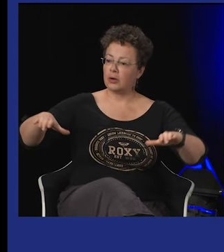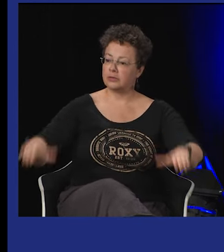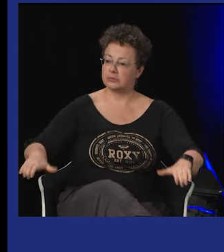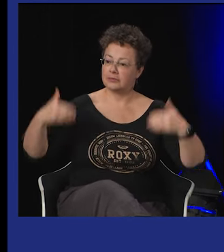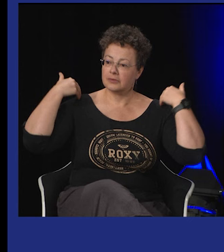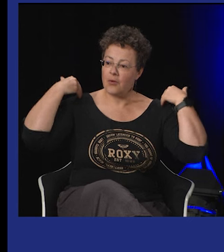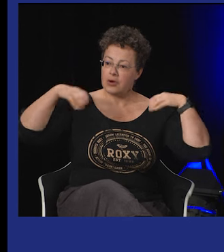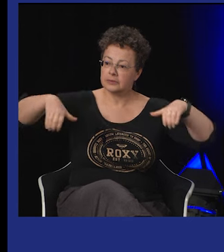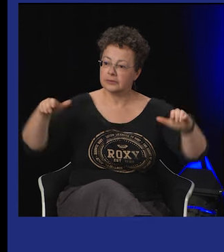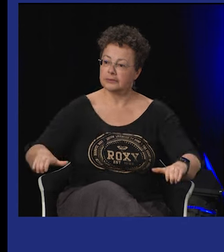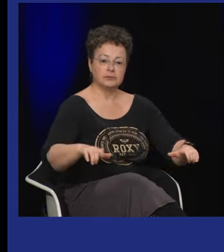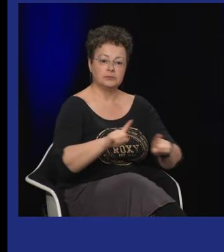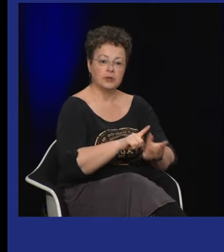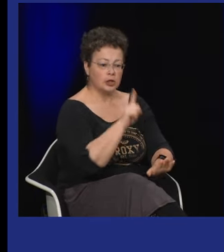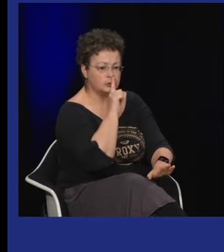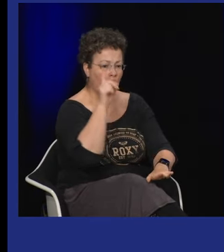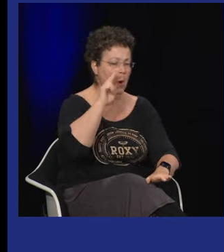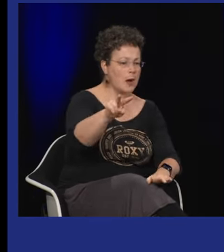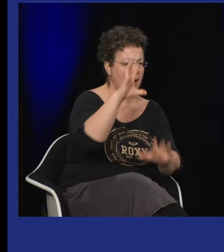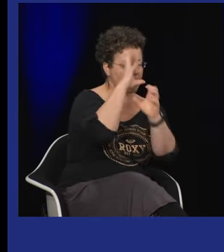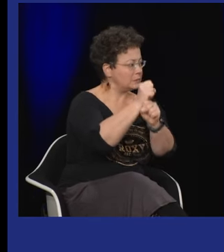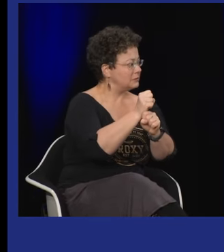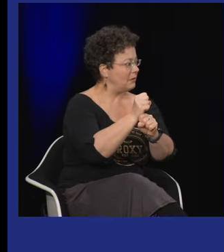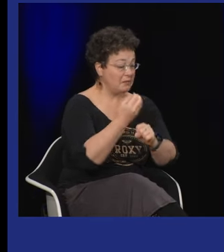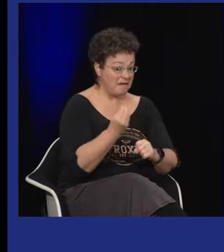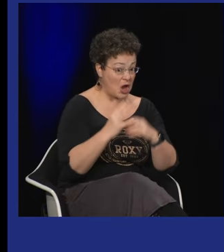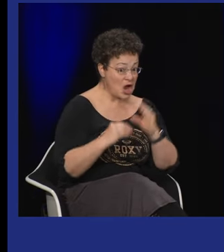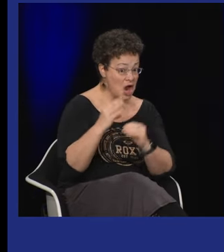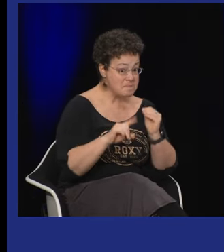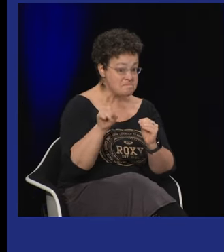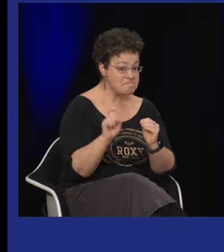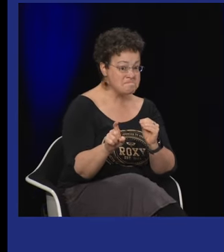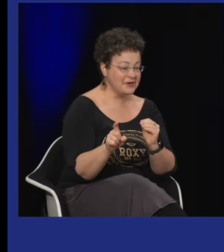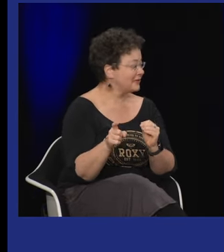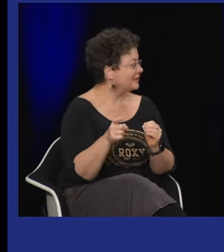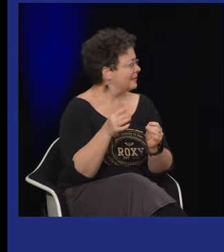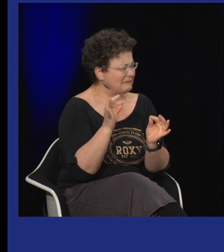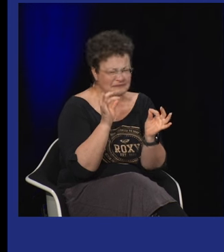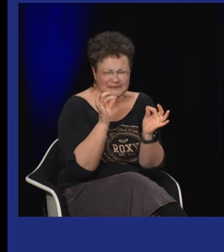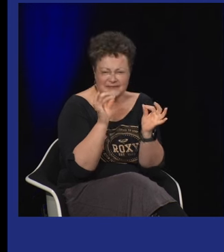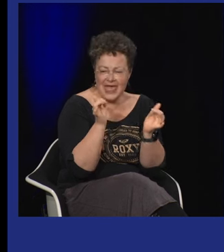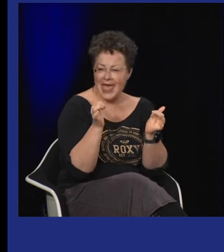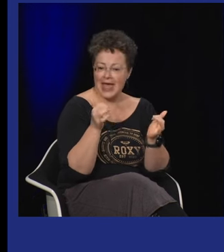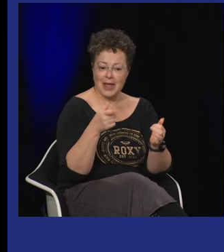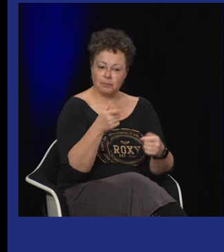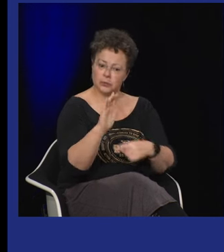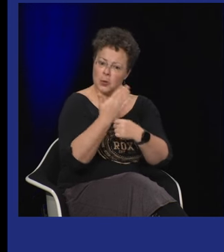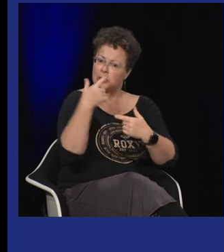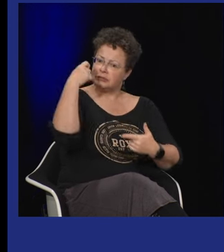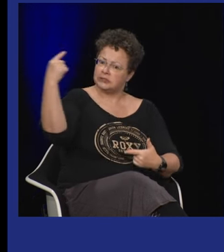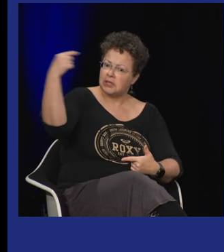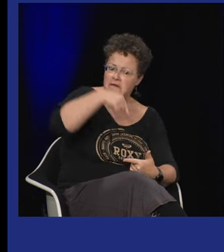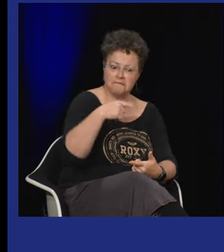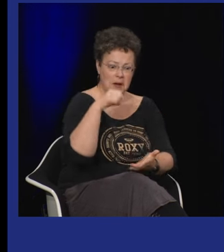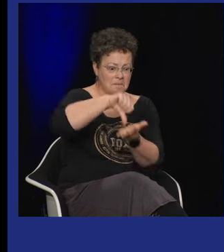taquins qui parlent en langue des signes et voilà. Et donc, qui posent cette question. Donc, il y vraiment une